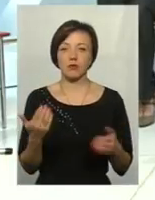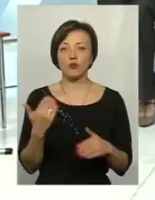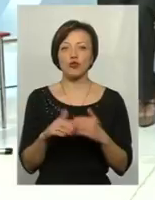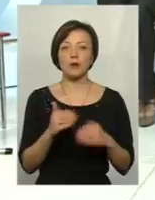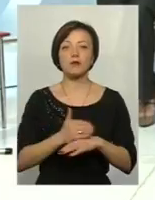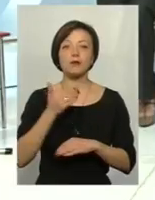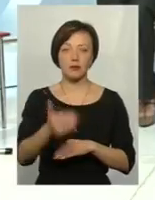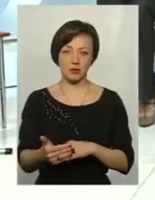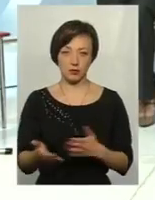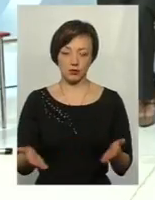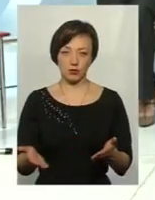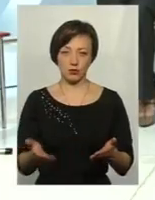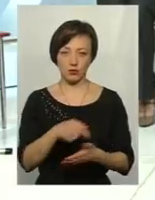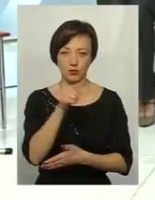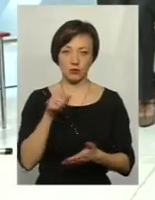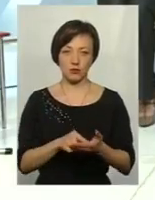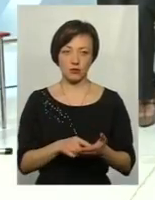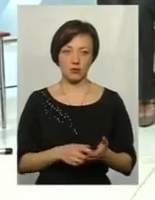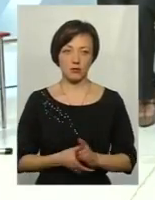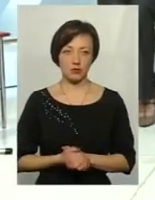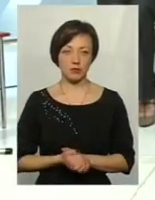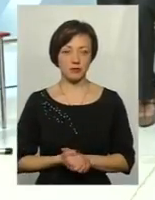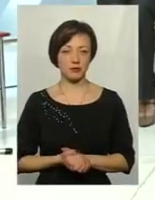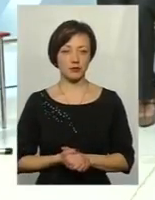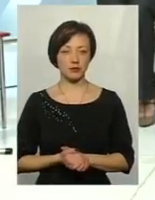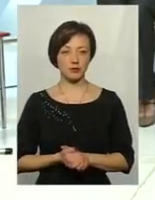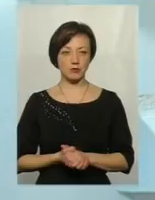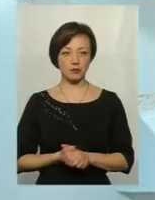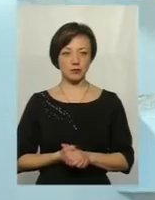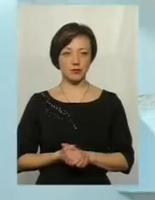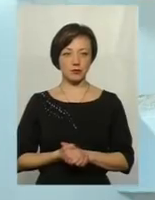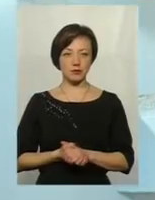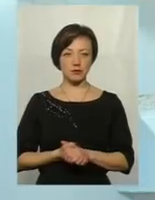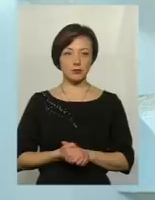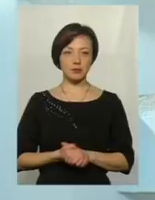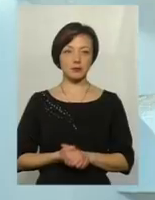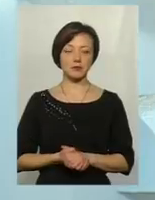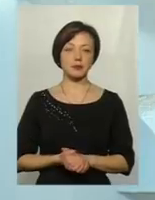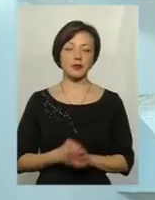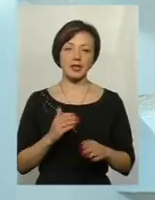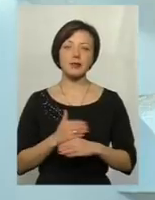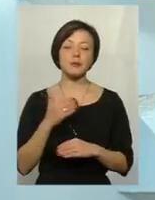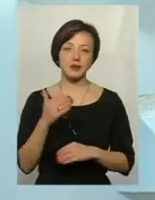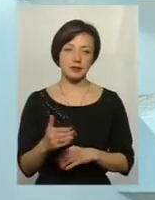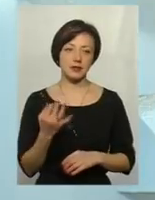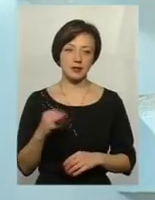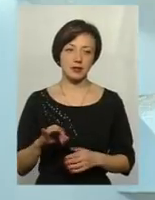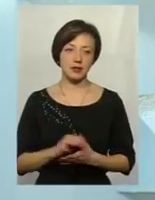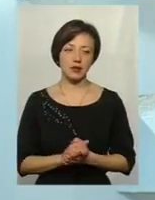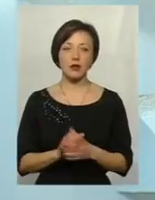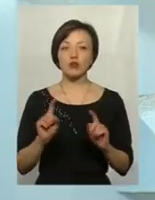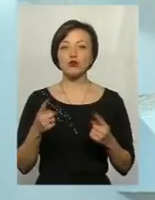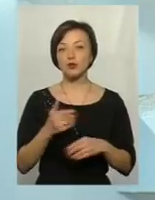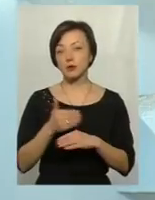вже поза, скажімо, тими подіями, які відбуваються, вже запізніли, скажімо так? Ну, чому